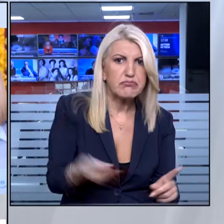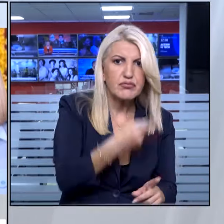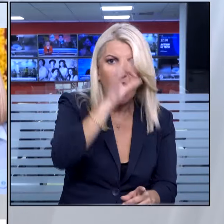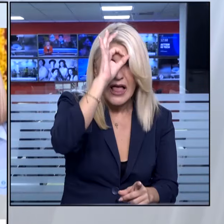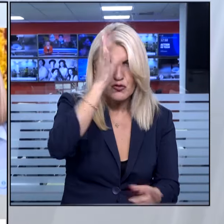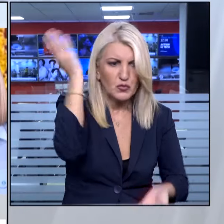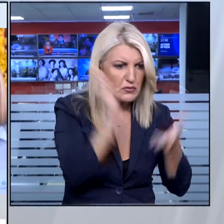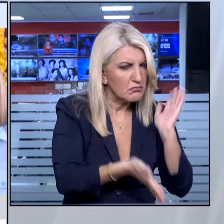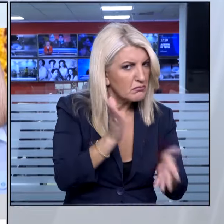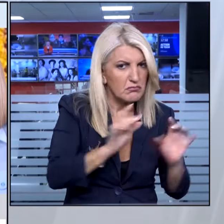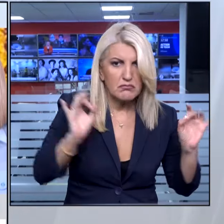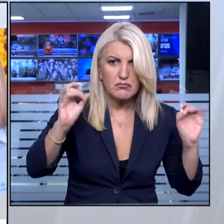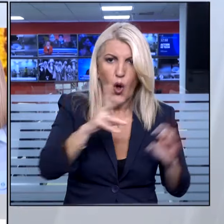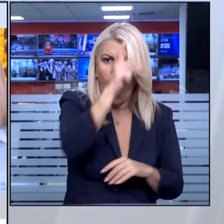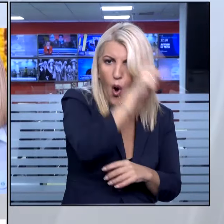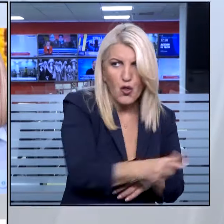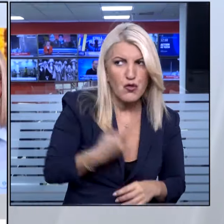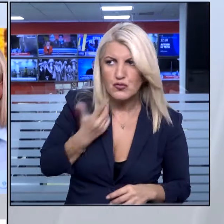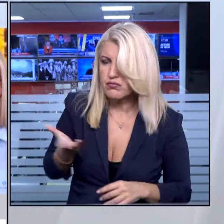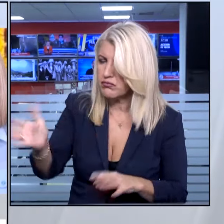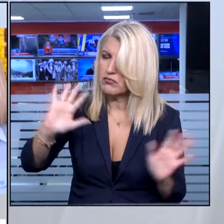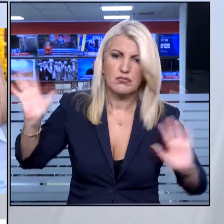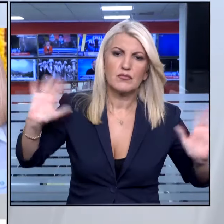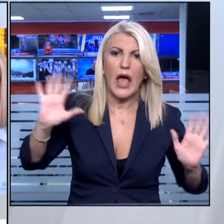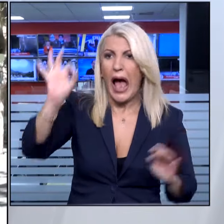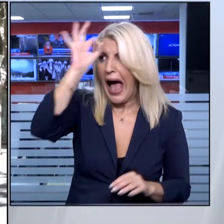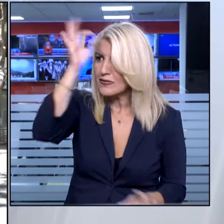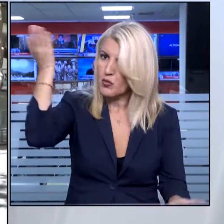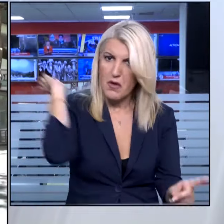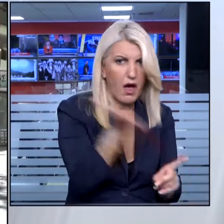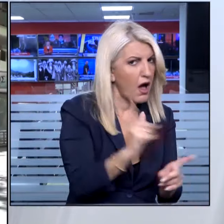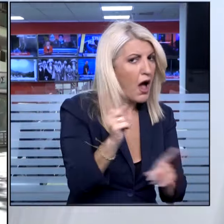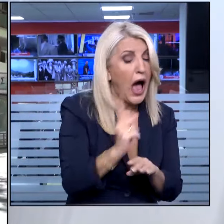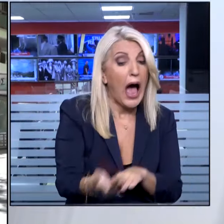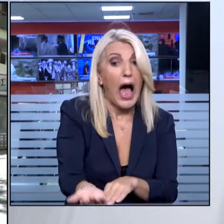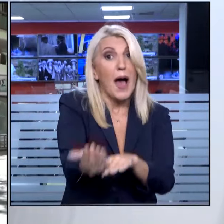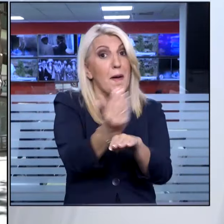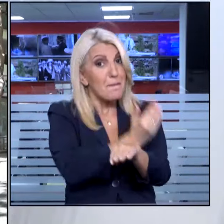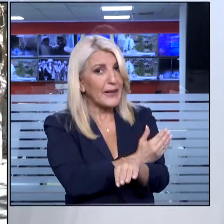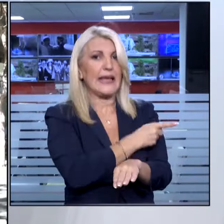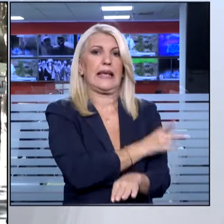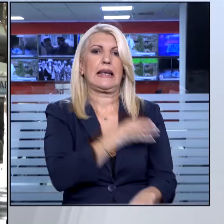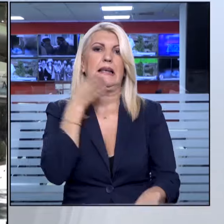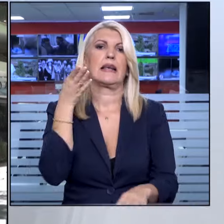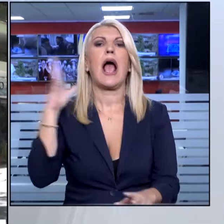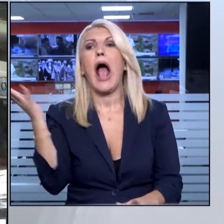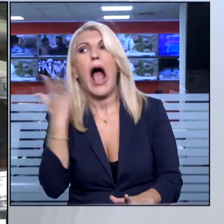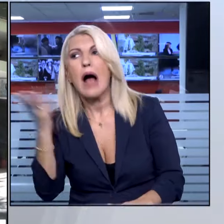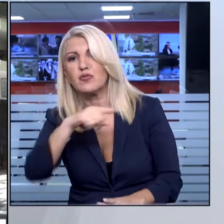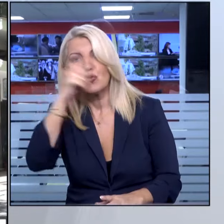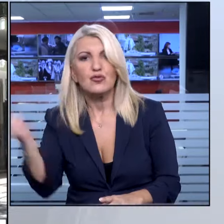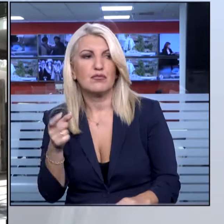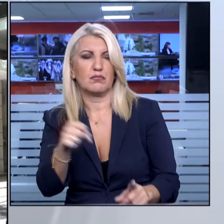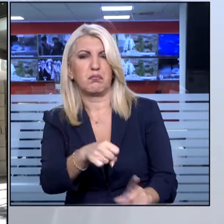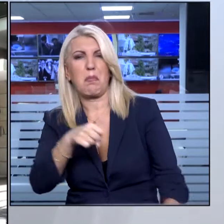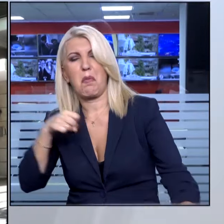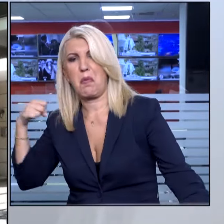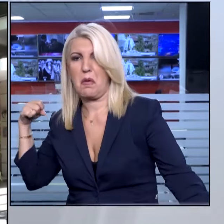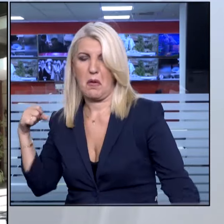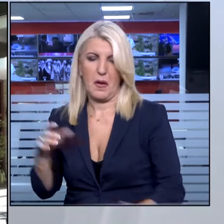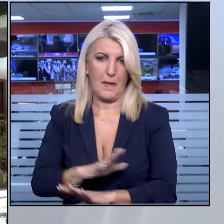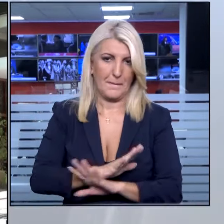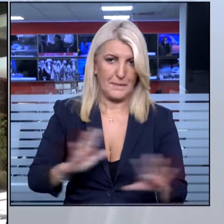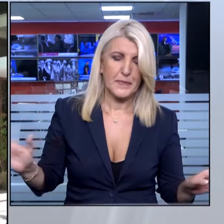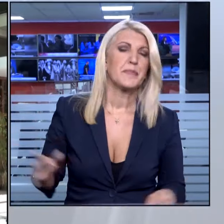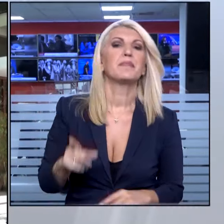Αν έφαγε ξύλο δεν το έφαγε από την αστυνομία. Ήταν χτυπημένος. Η επίσημη ανακοίνωση της αστυνομίας αναφέρει ότι όταν ο 38χρονος